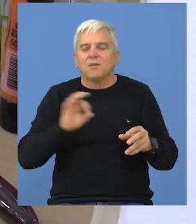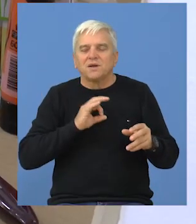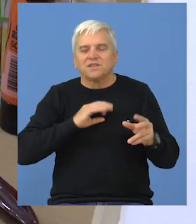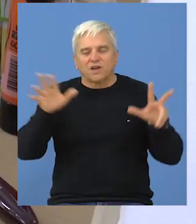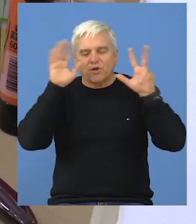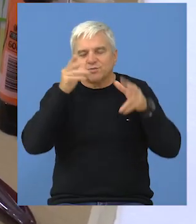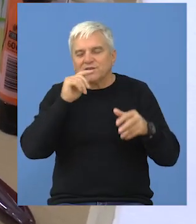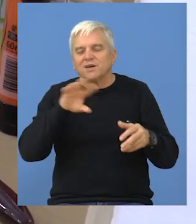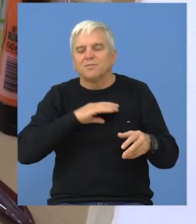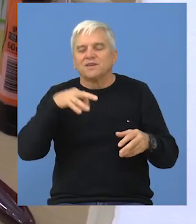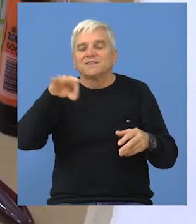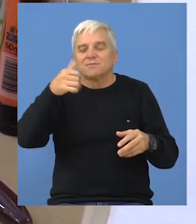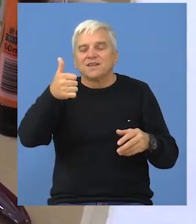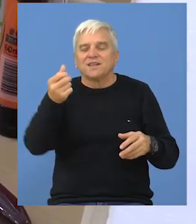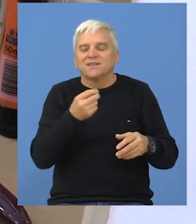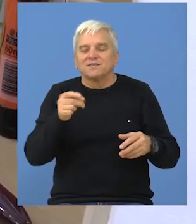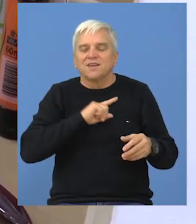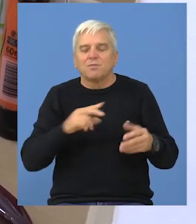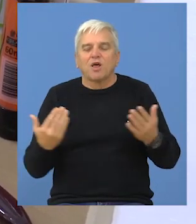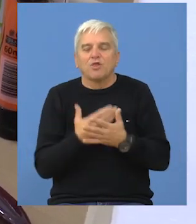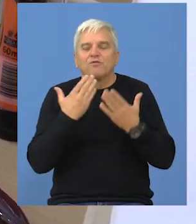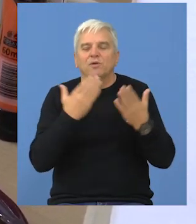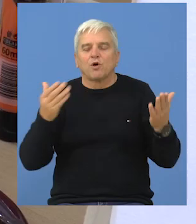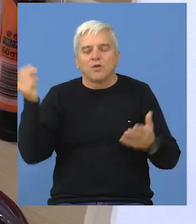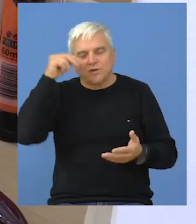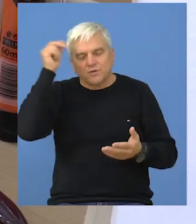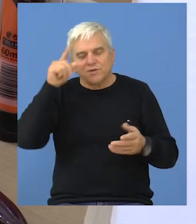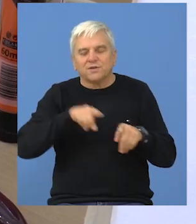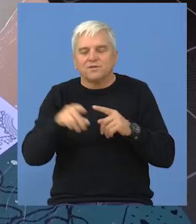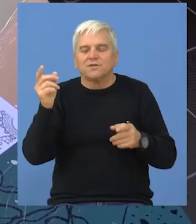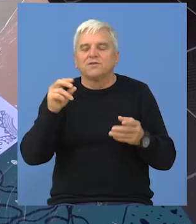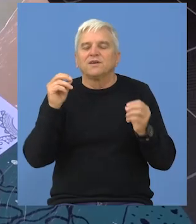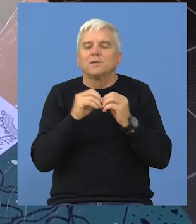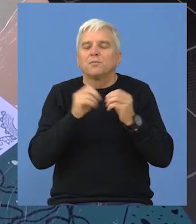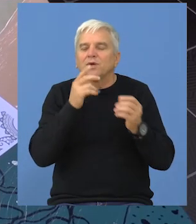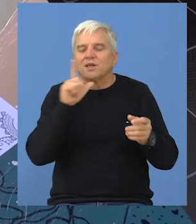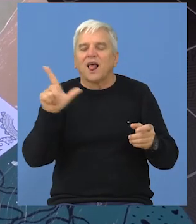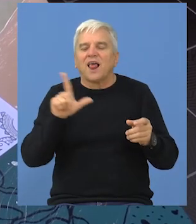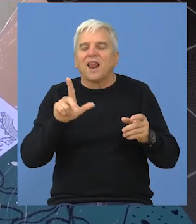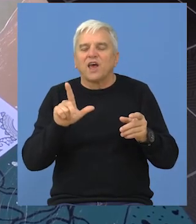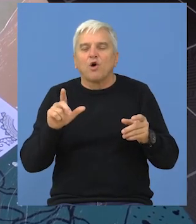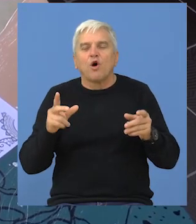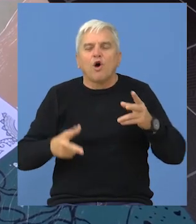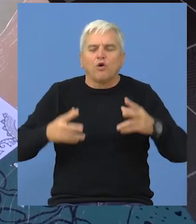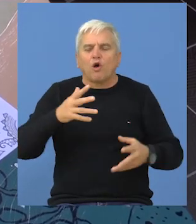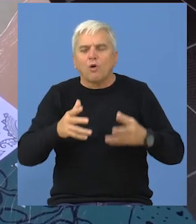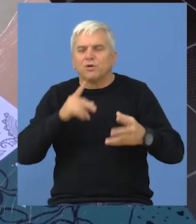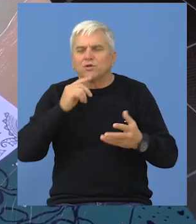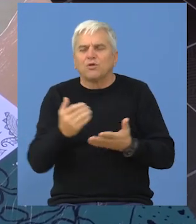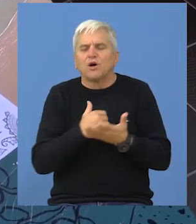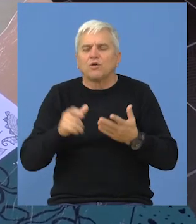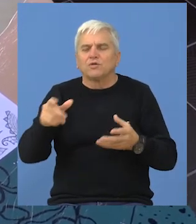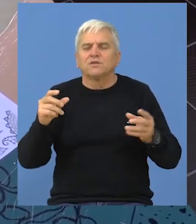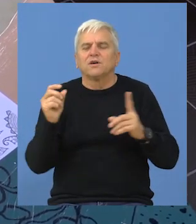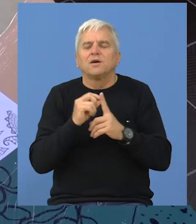osmoletka biće jedina u Srbiji koja će imati najsavremenija učila poput mikrobitova i Lego robota koje inače